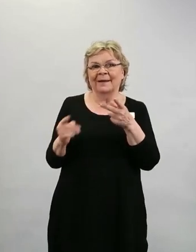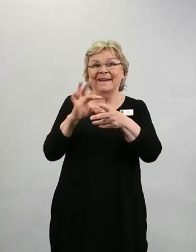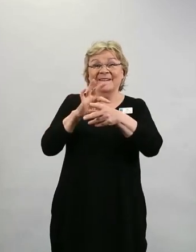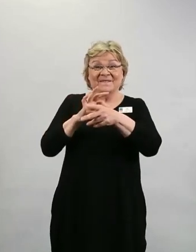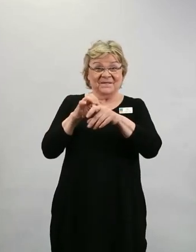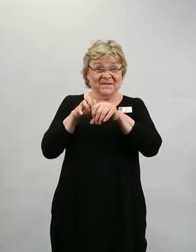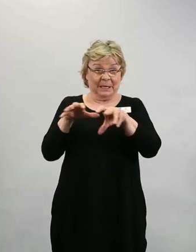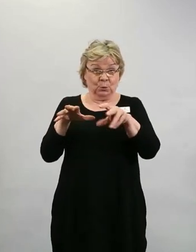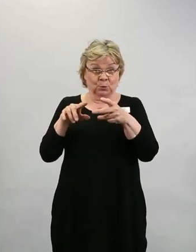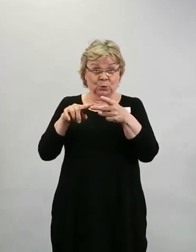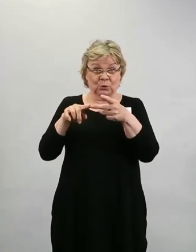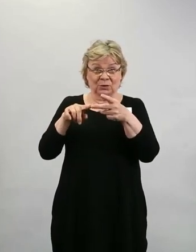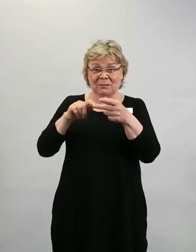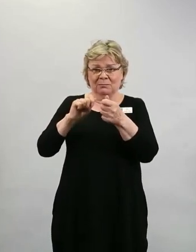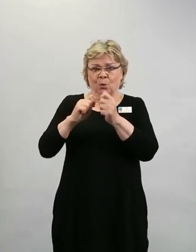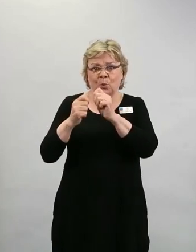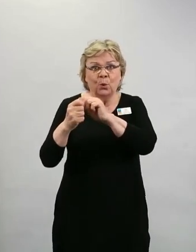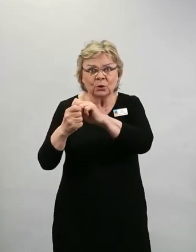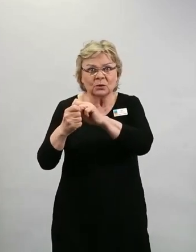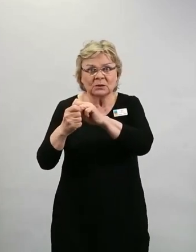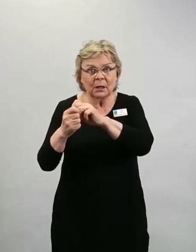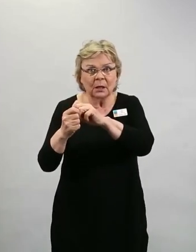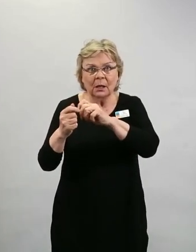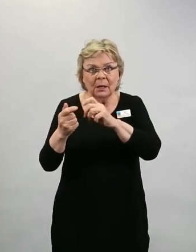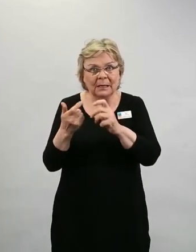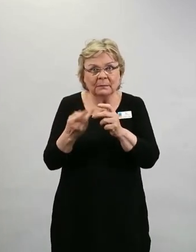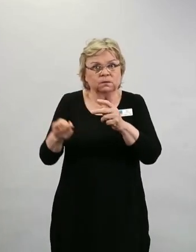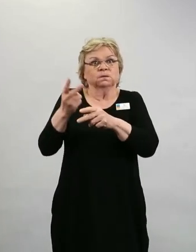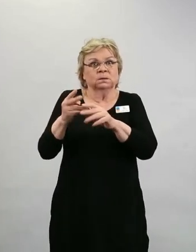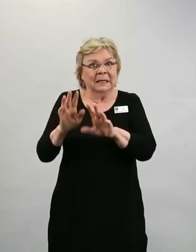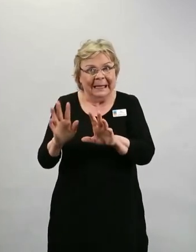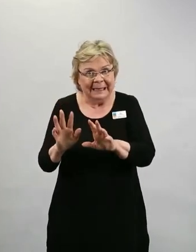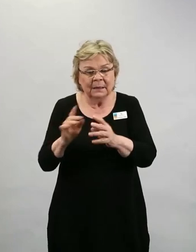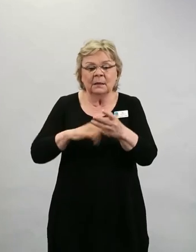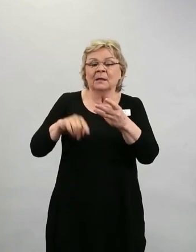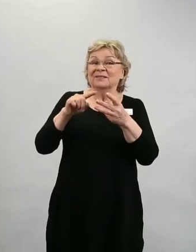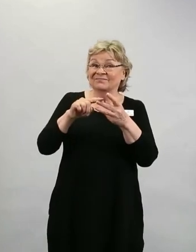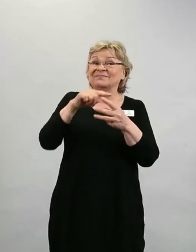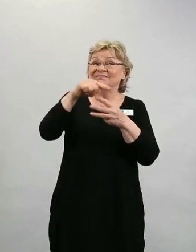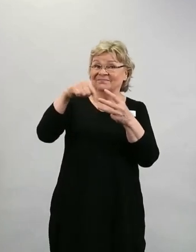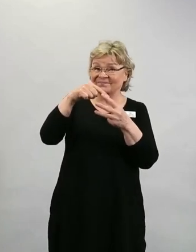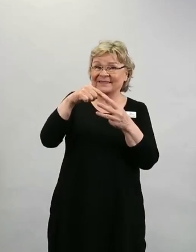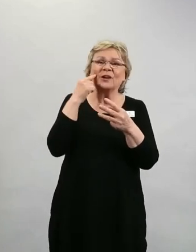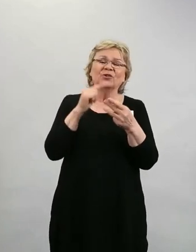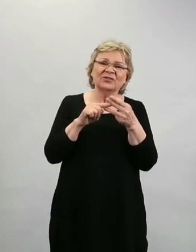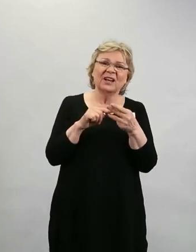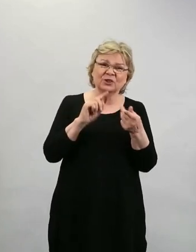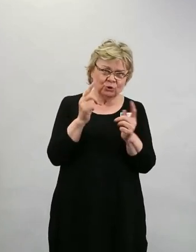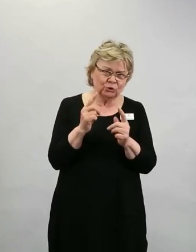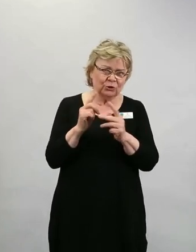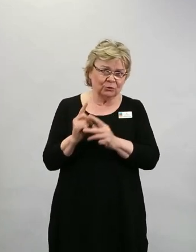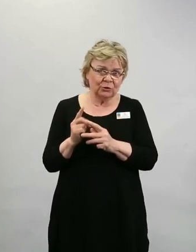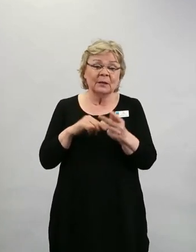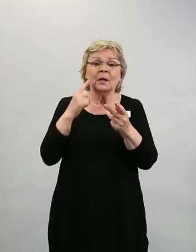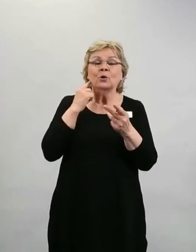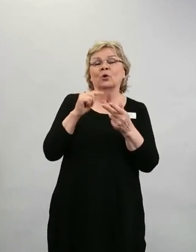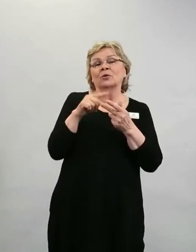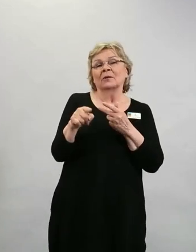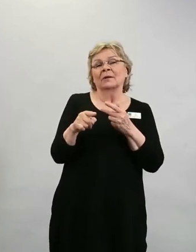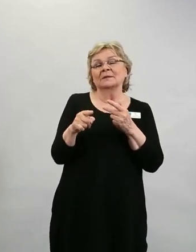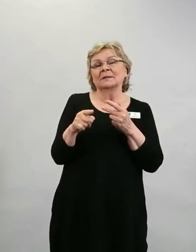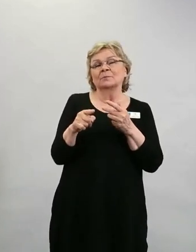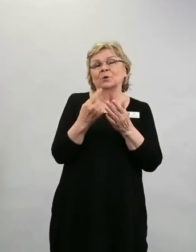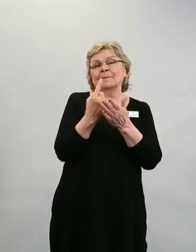liikaa ja niin edelleen. Kyllä tässä ollaan perimmäisten kysymysten ääressä, että